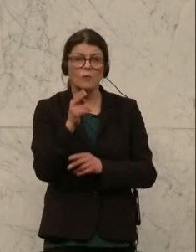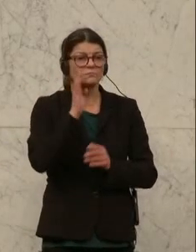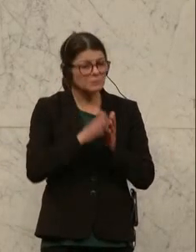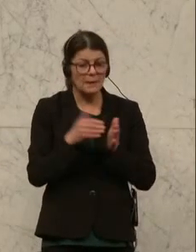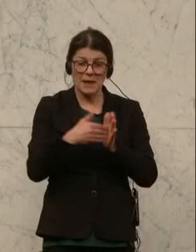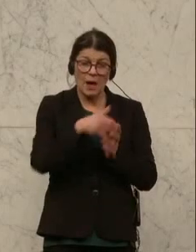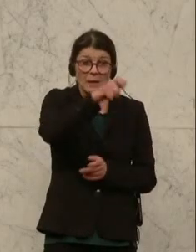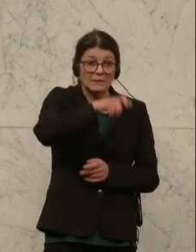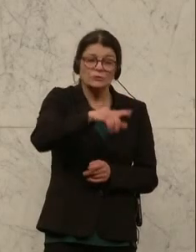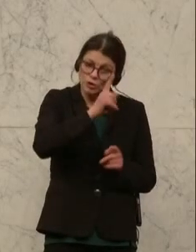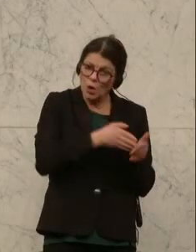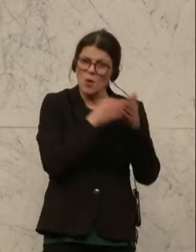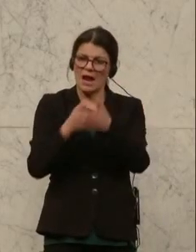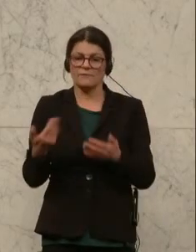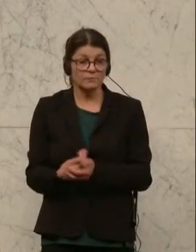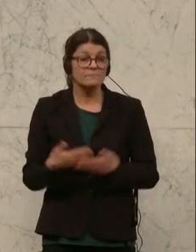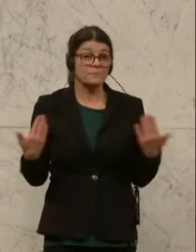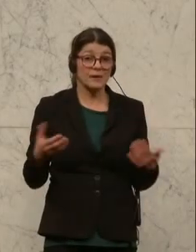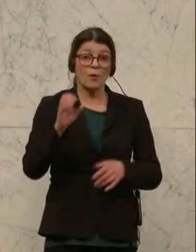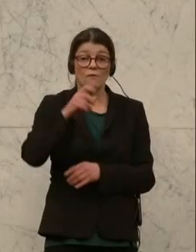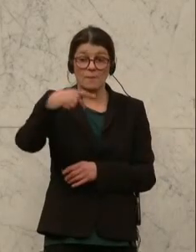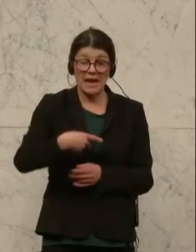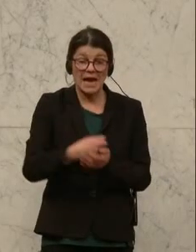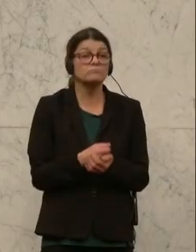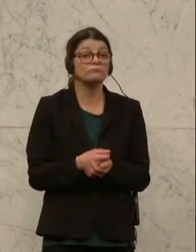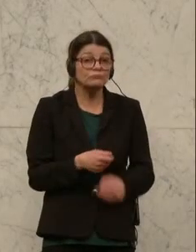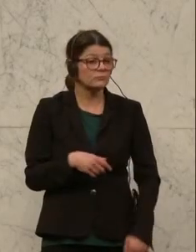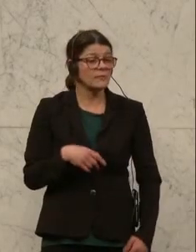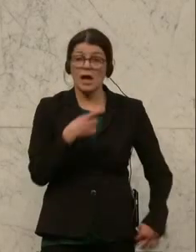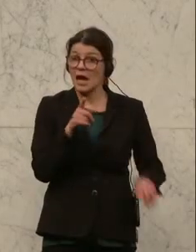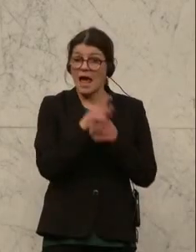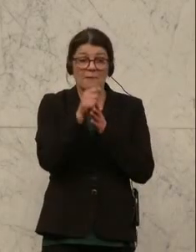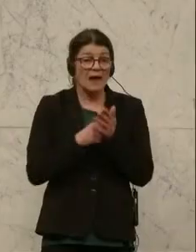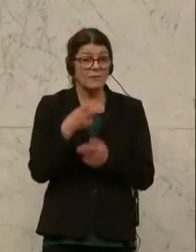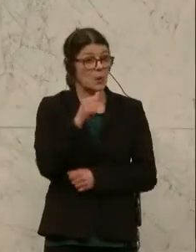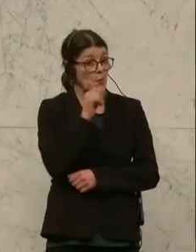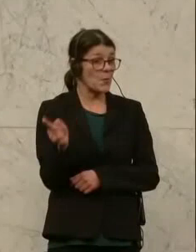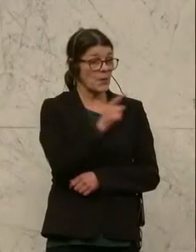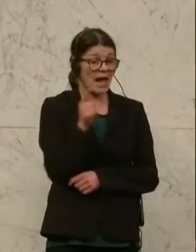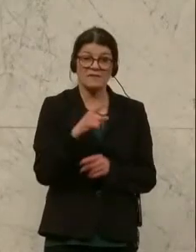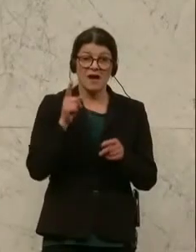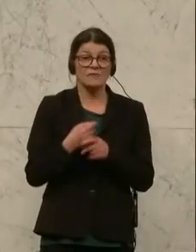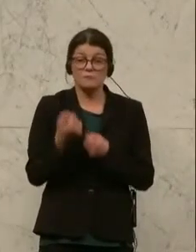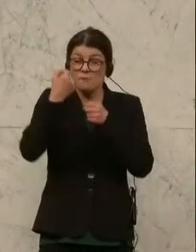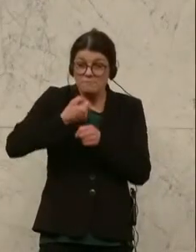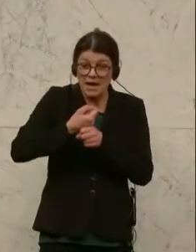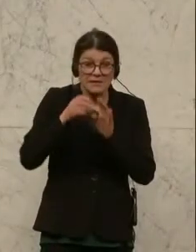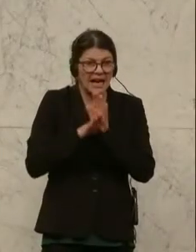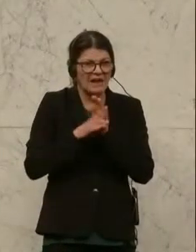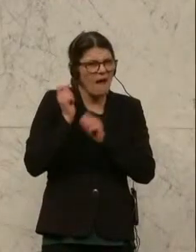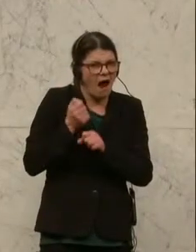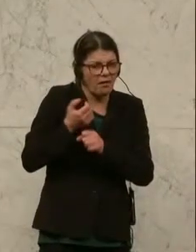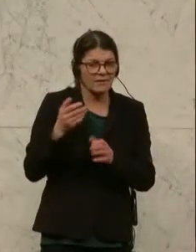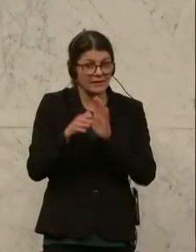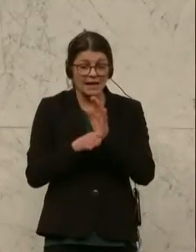Personen, dass sie noch helfen. Also die ÖVP hat gleich einmal am Anfang mit den Grünen die Hacklerregelung zu Grabe